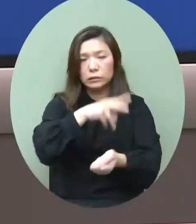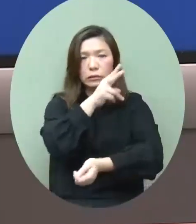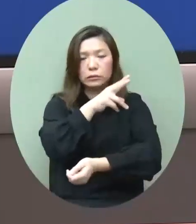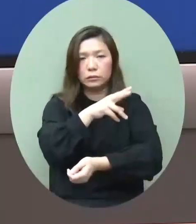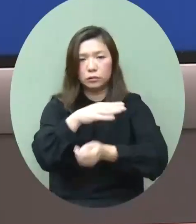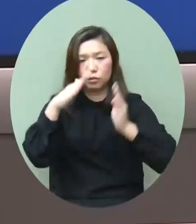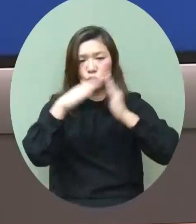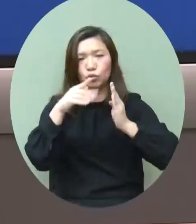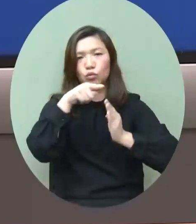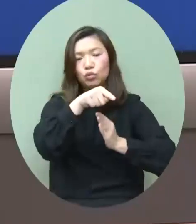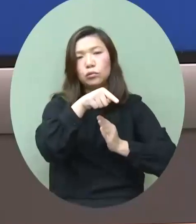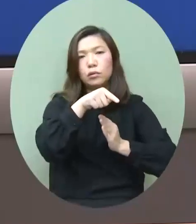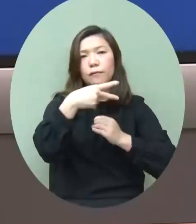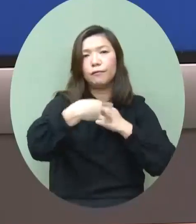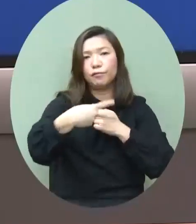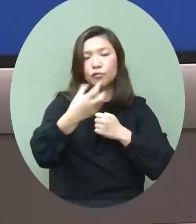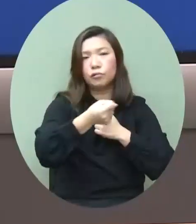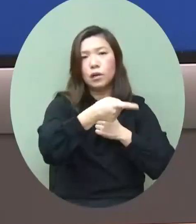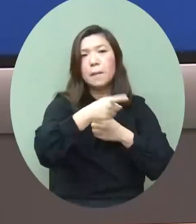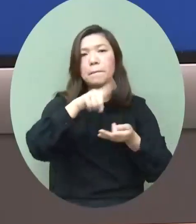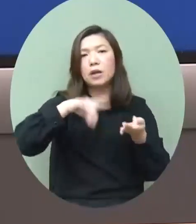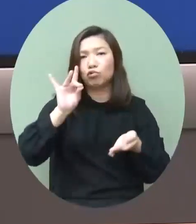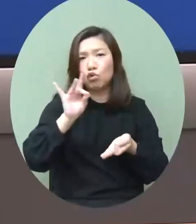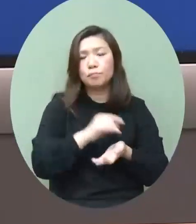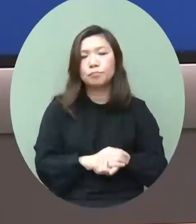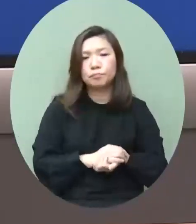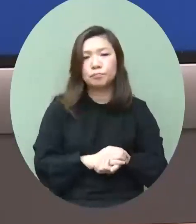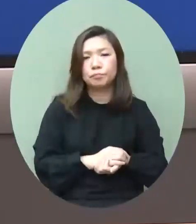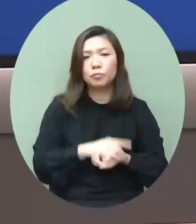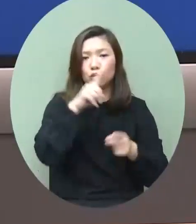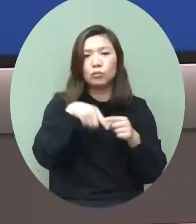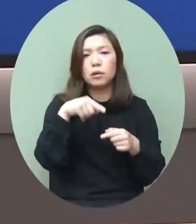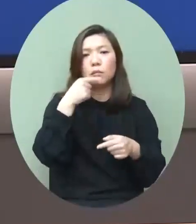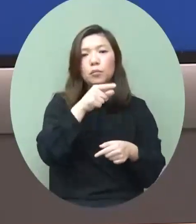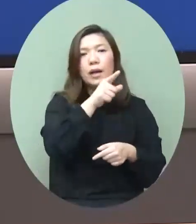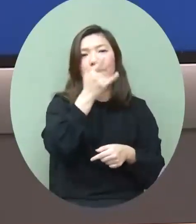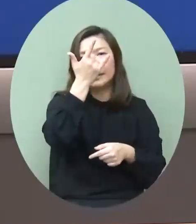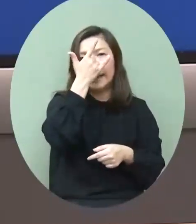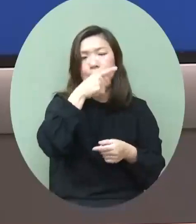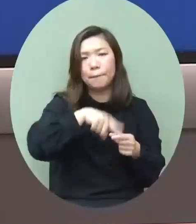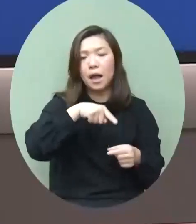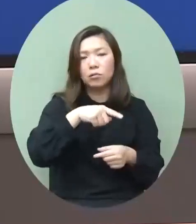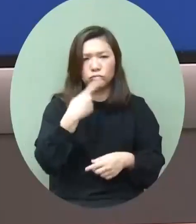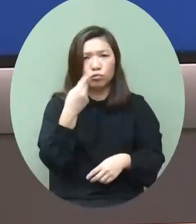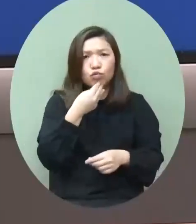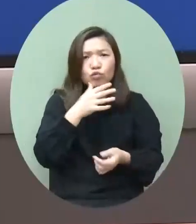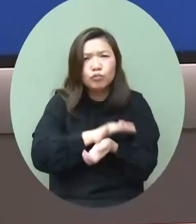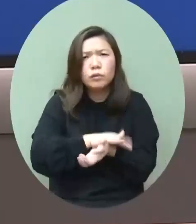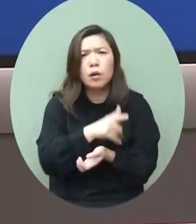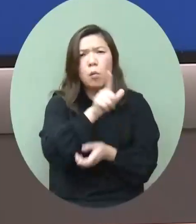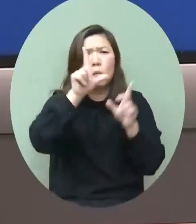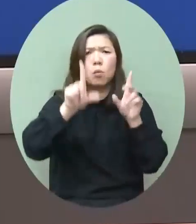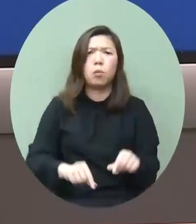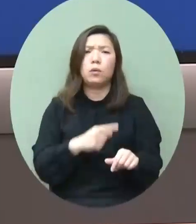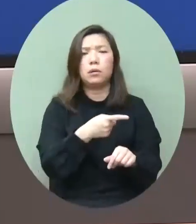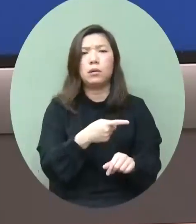長張忠德院長人稱他是德叔他的經驗是非常之豐富也都